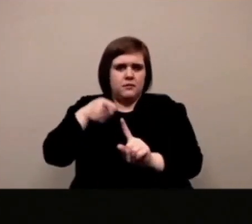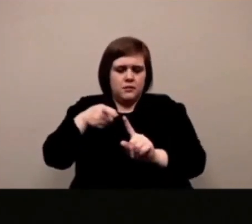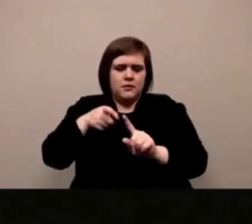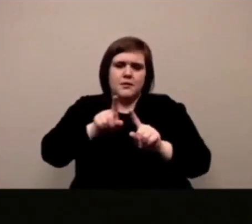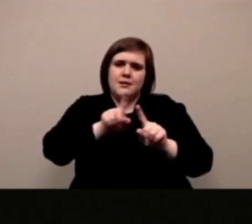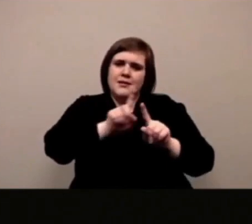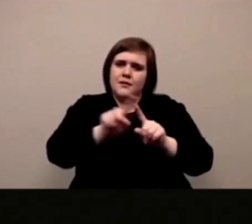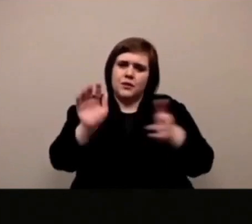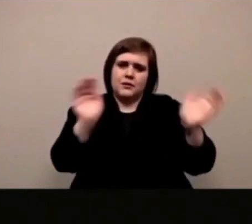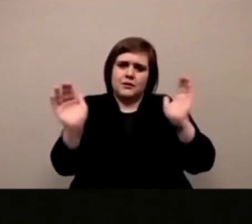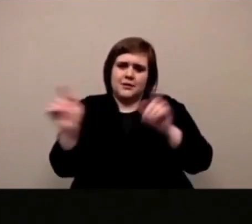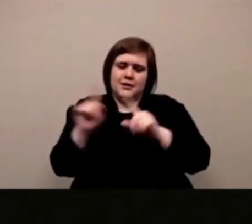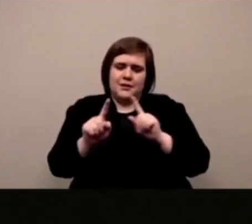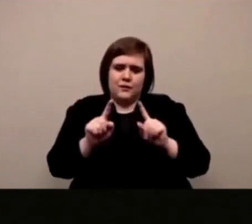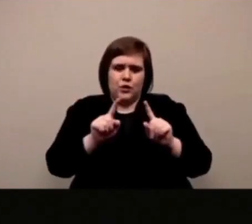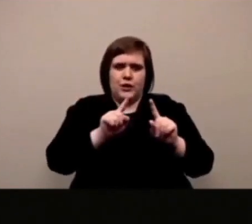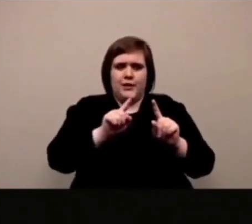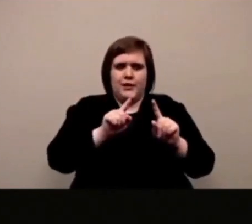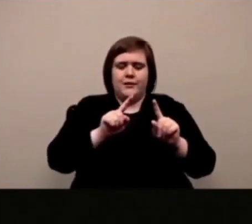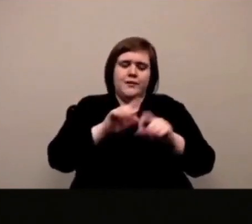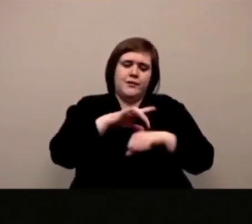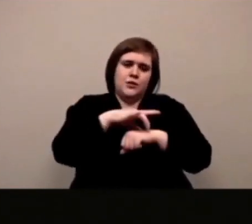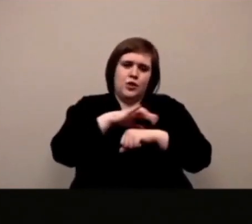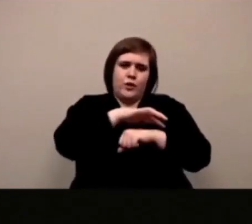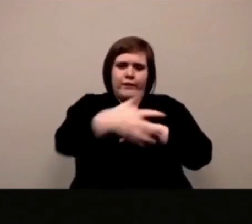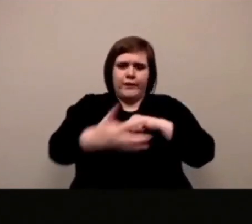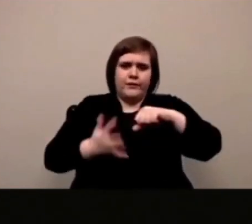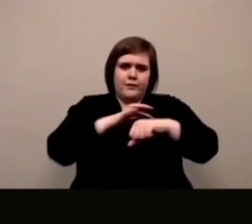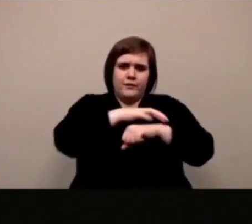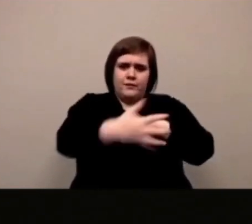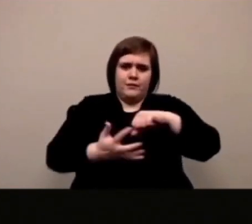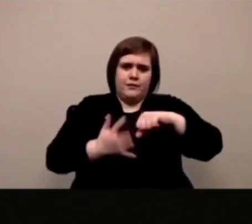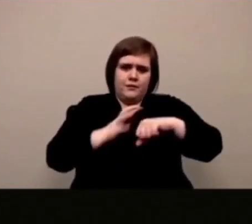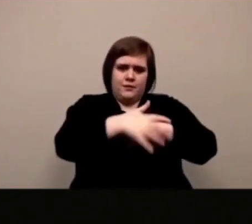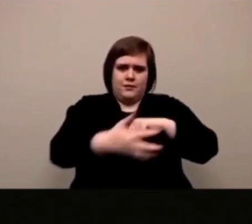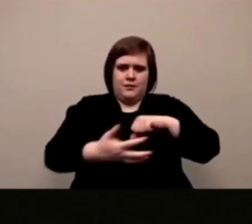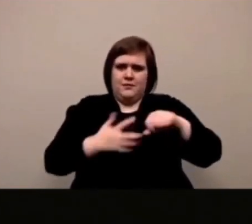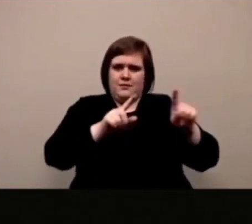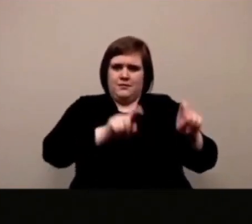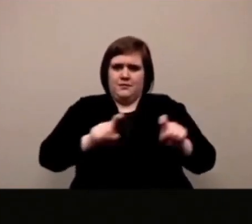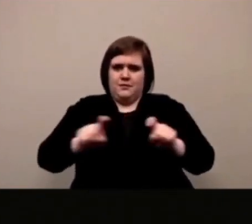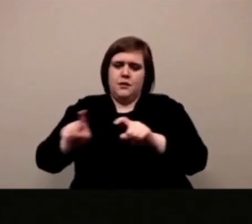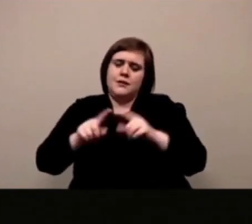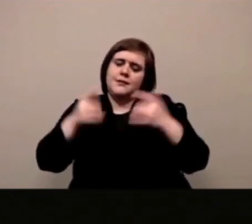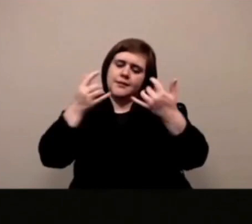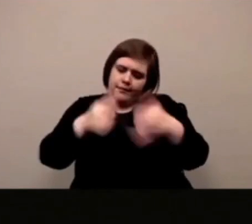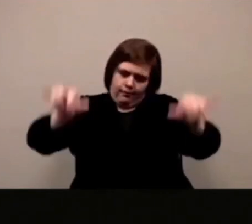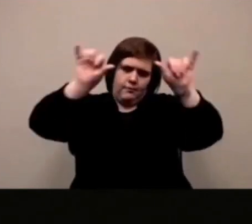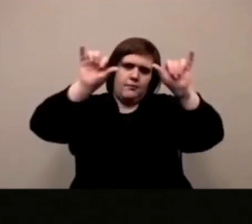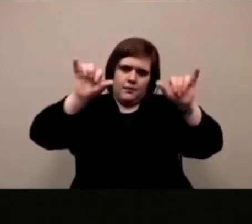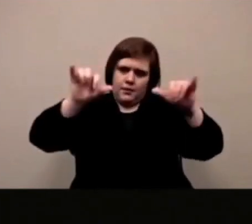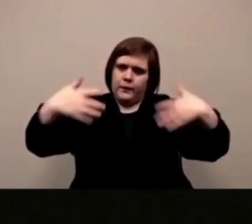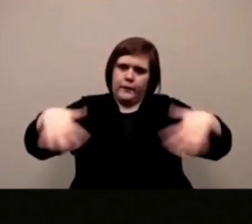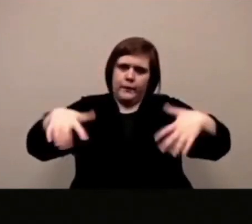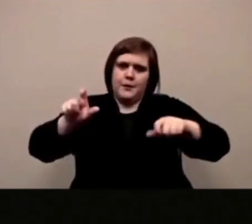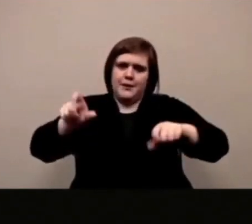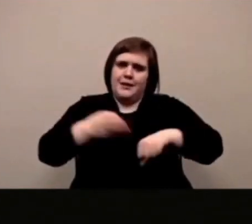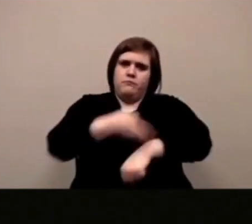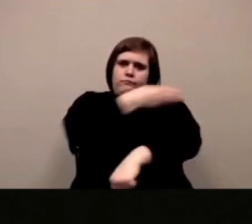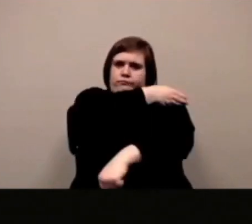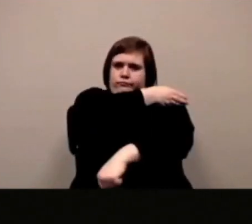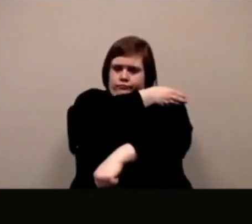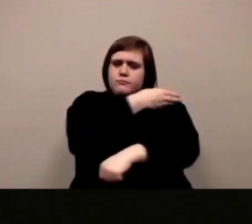fiducia perché è stata evaluata specificamente per differenze fra diverse